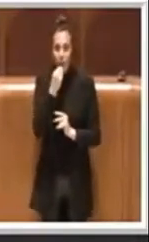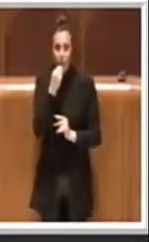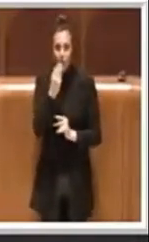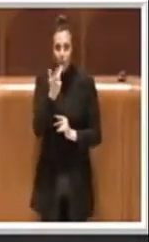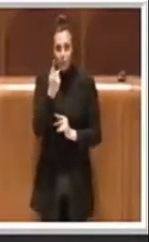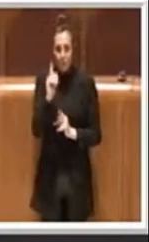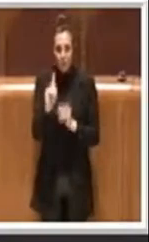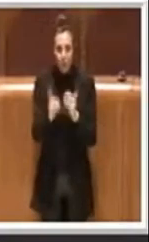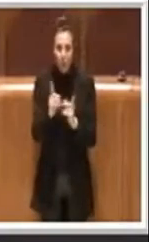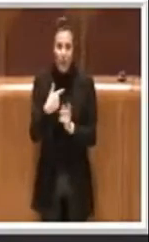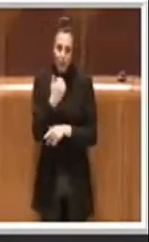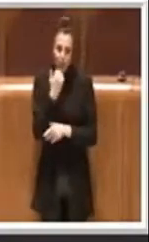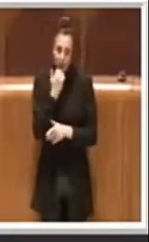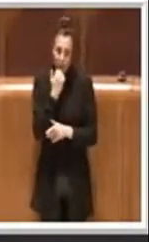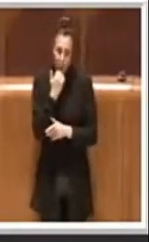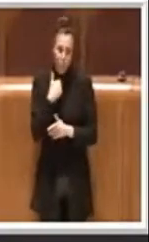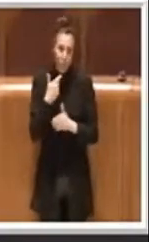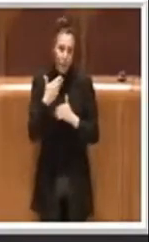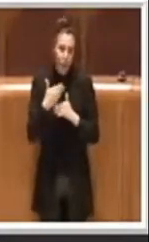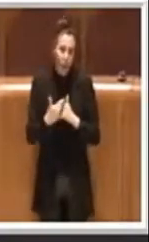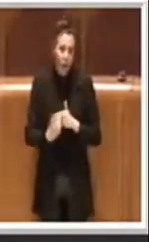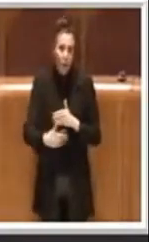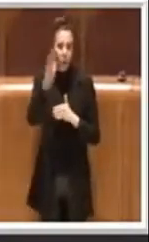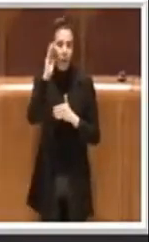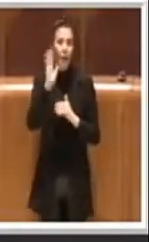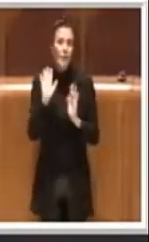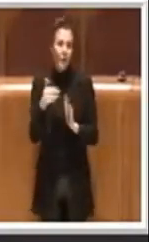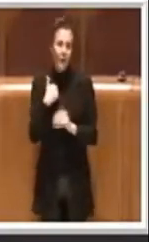cibo Presidente. Mi scusi se mi sono dilungato, la ringrazio.